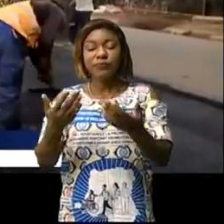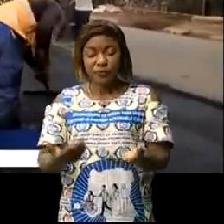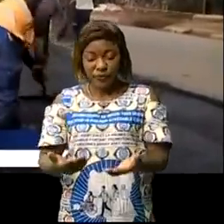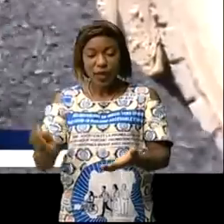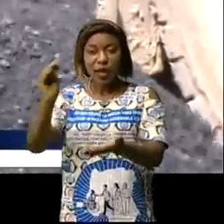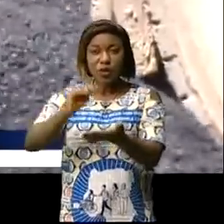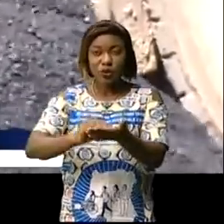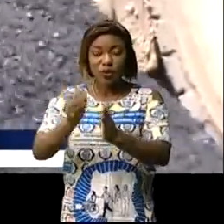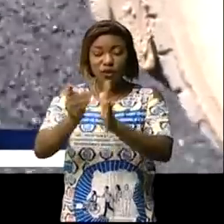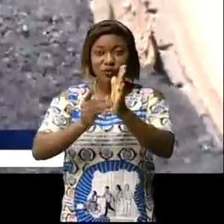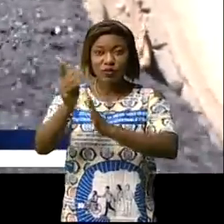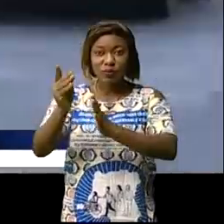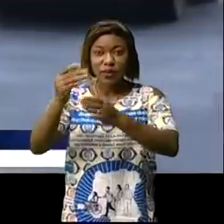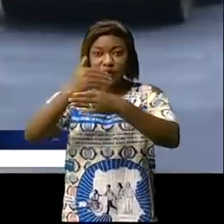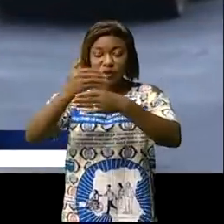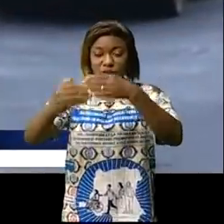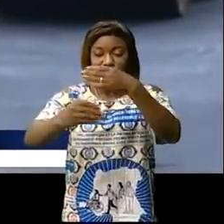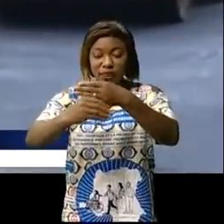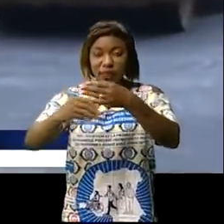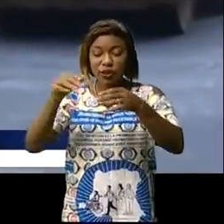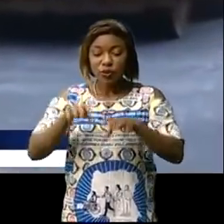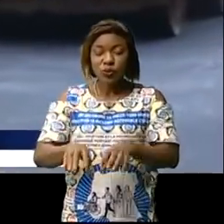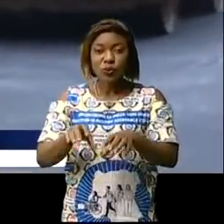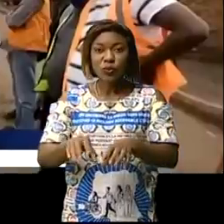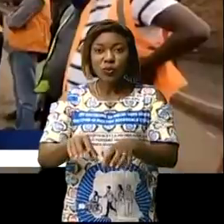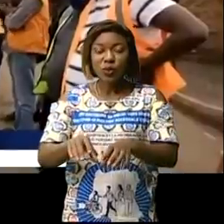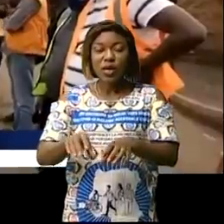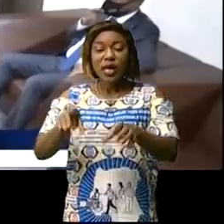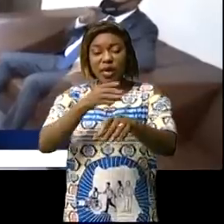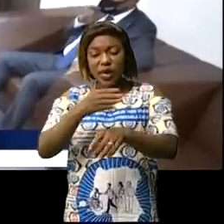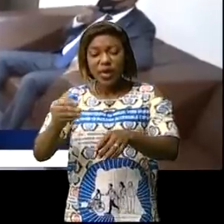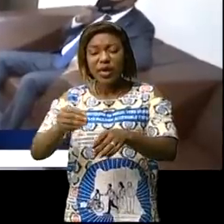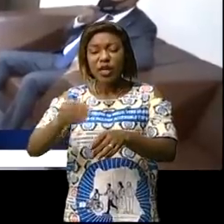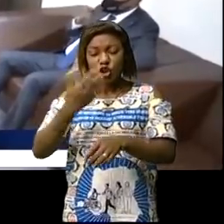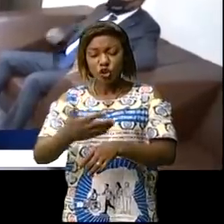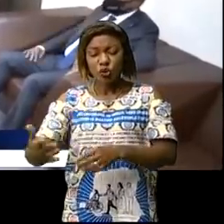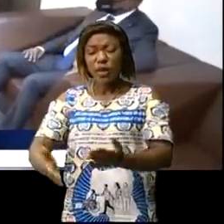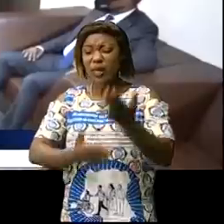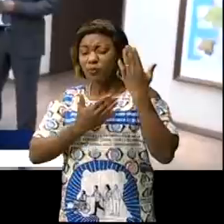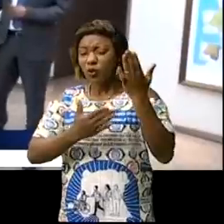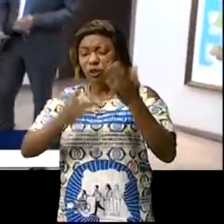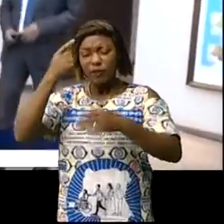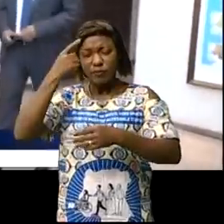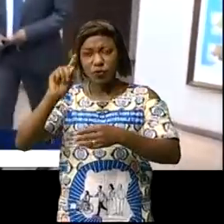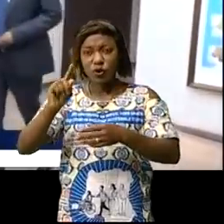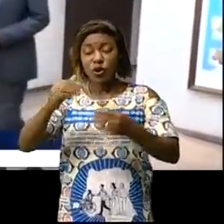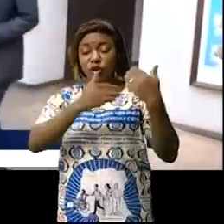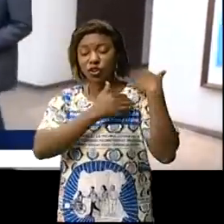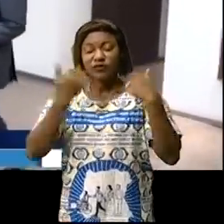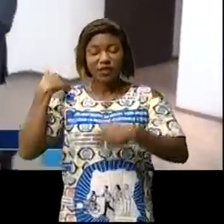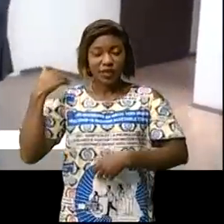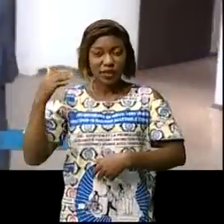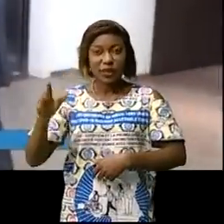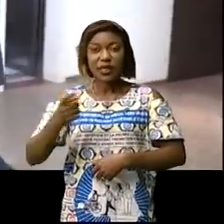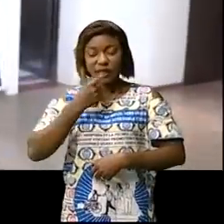noter que le développement des infrastructures routières de la RDC est l'une des priorités du chef de l'État Félix Antoine